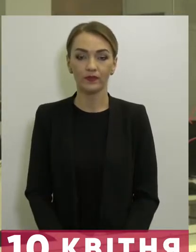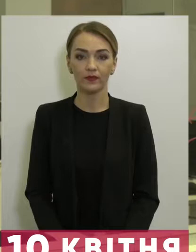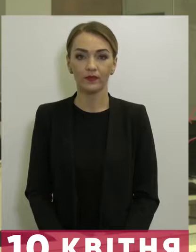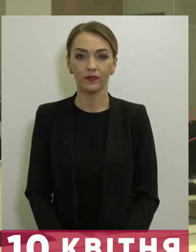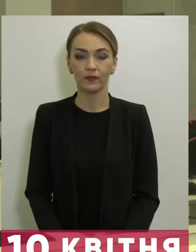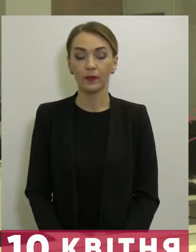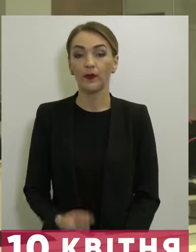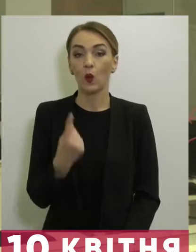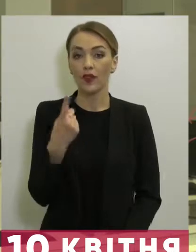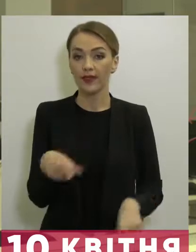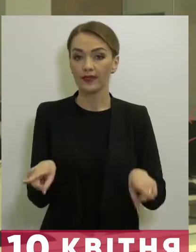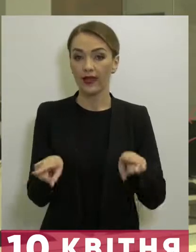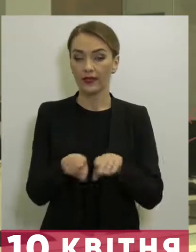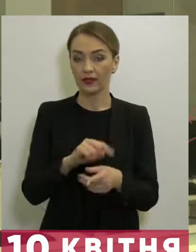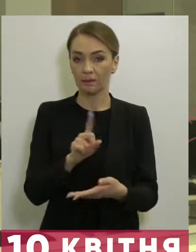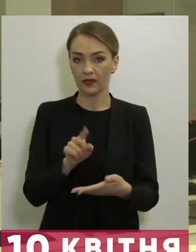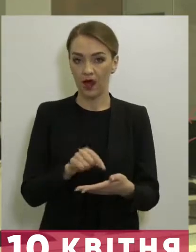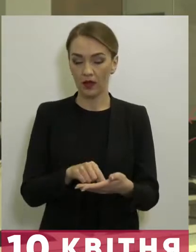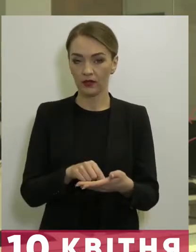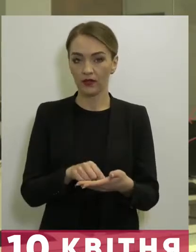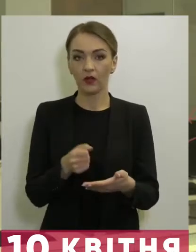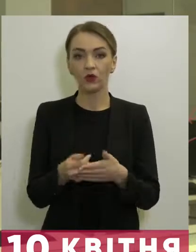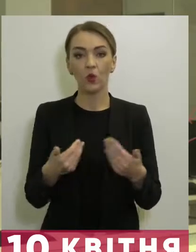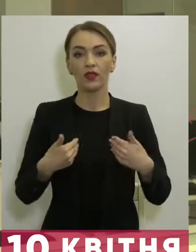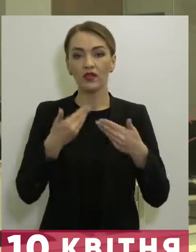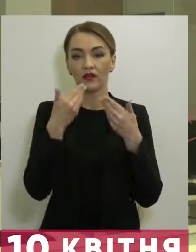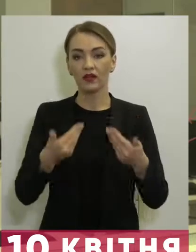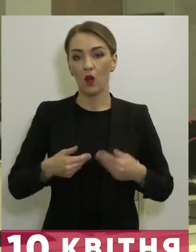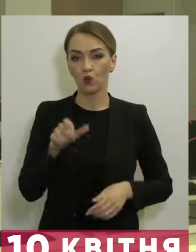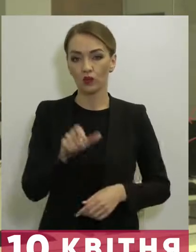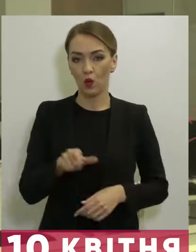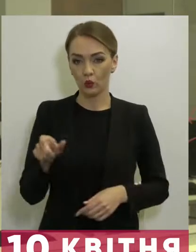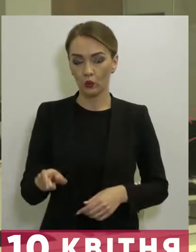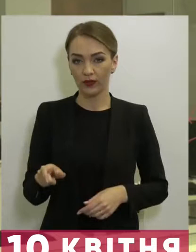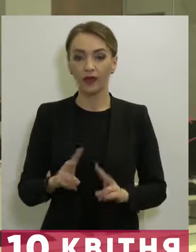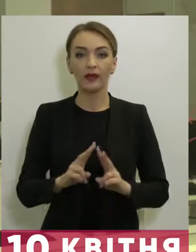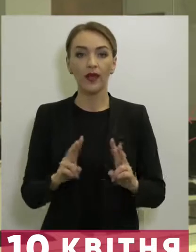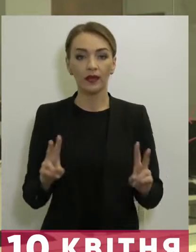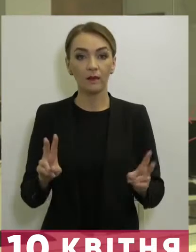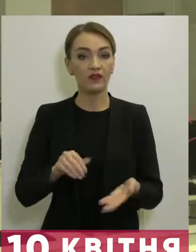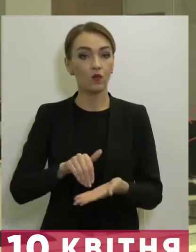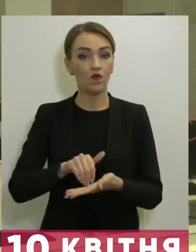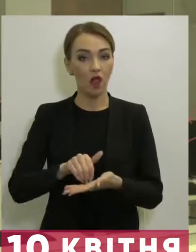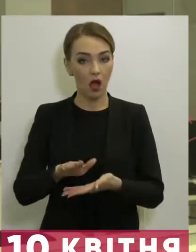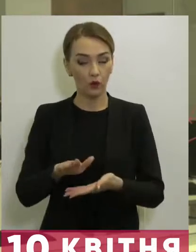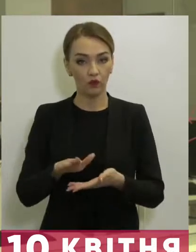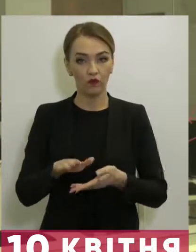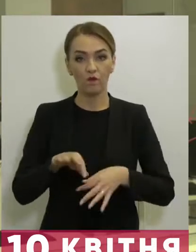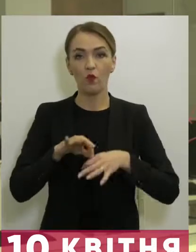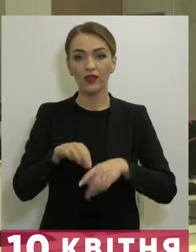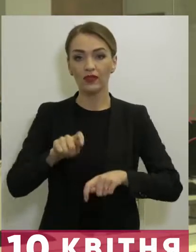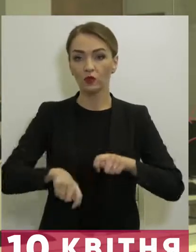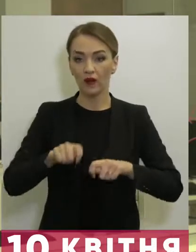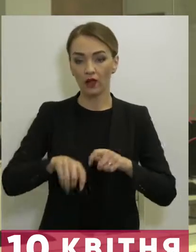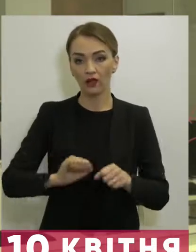Одне з таких питань. До нас звертаються люди, яким відмовляють у проведенні